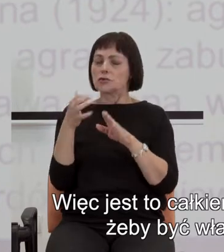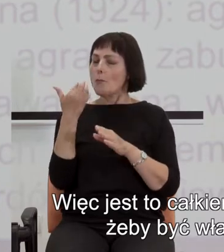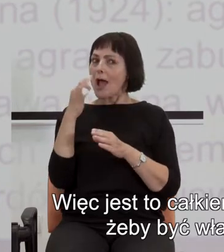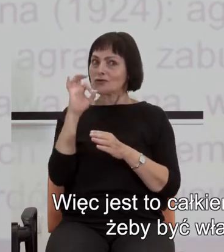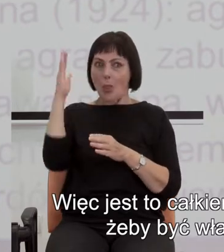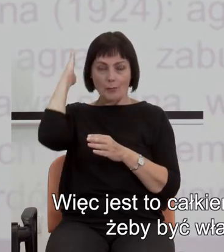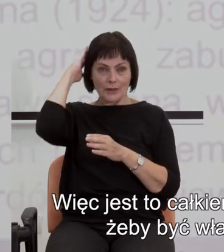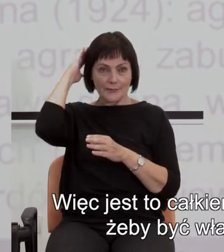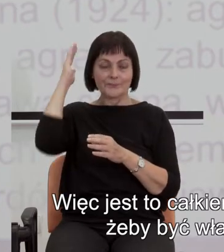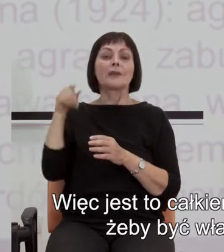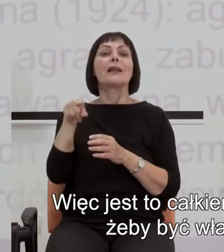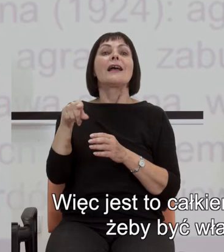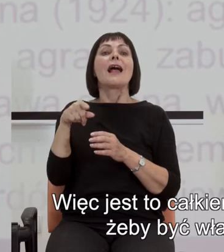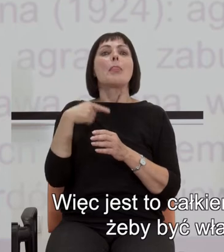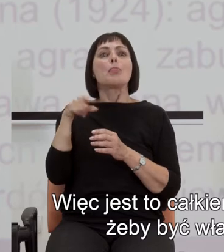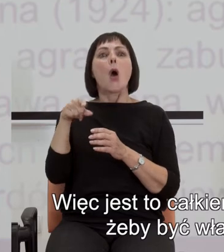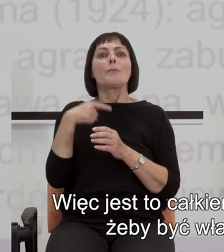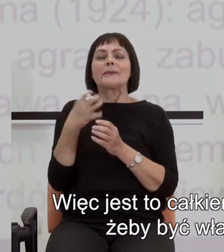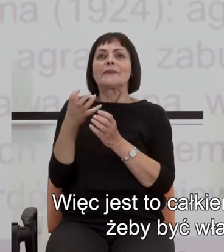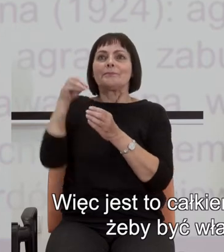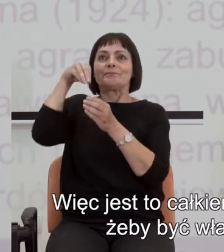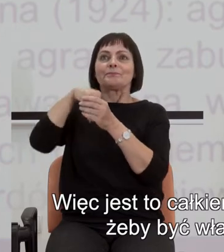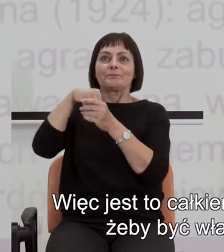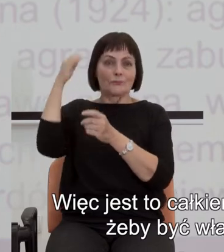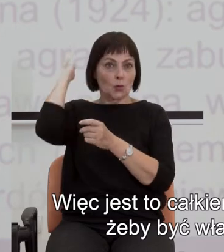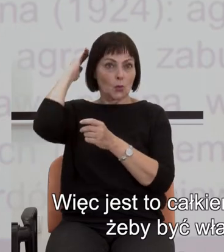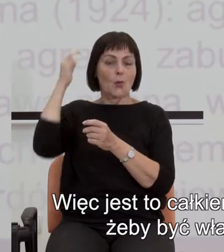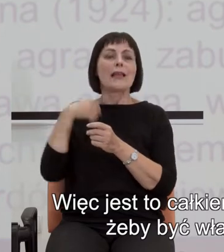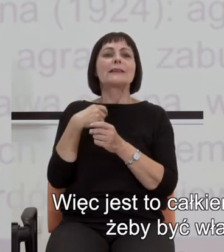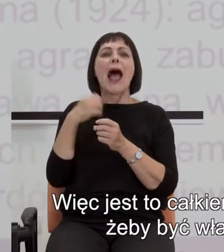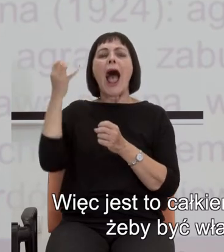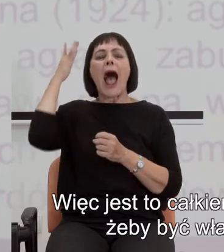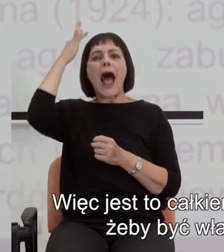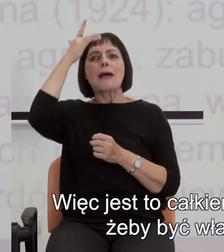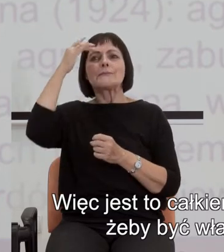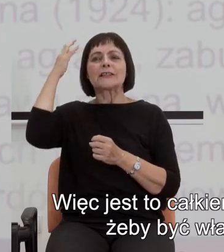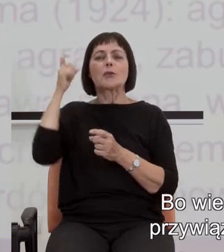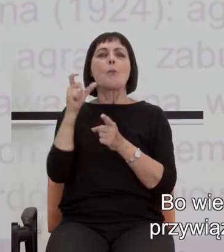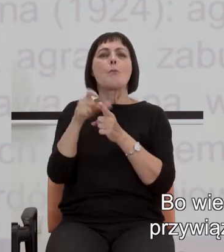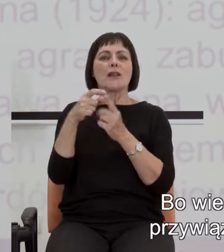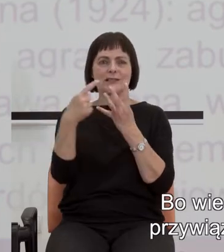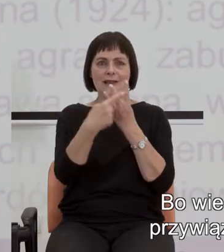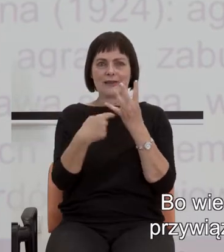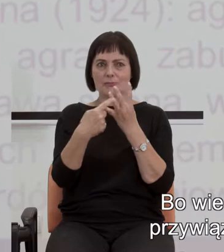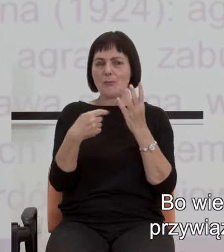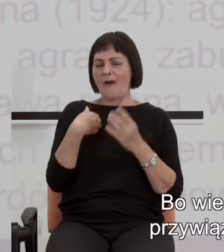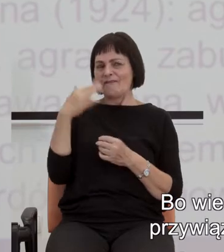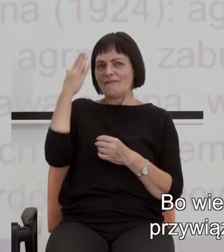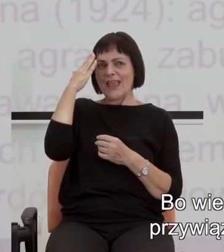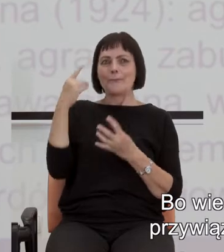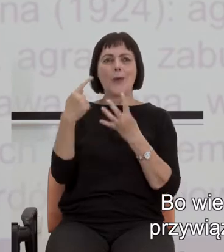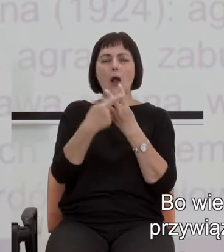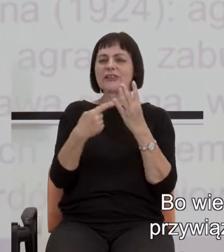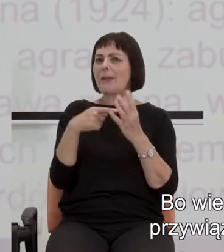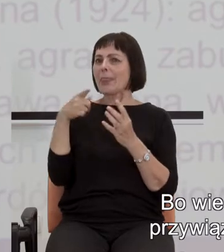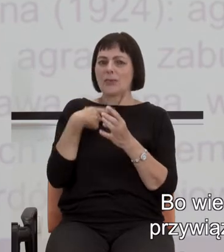płat ciemieniowy, żeby być właśnie siedliskiem abstrakcyjnego pojęcia liczby. No bo wiemy przecież, że liczba nie ma być